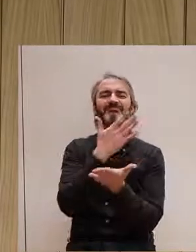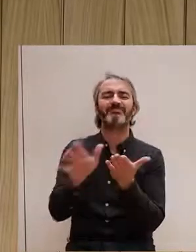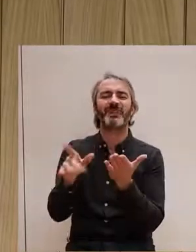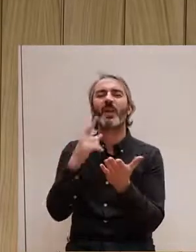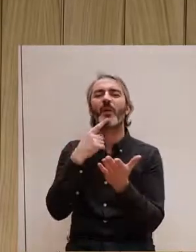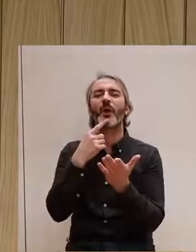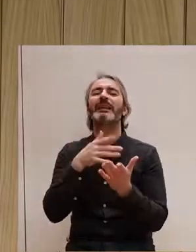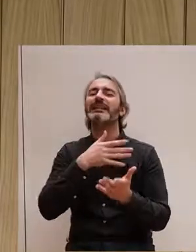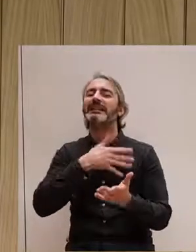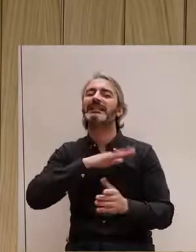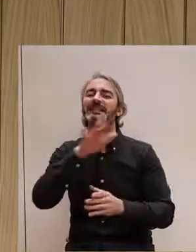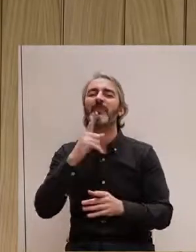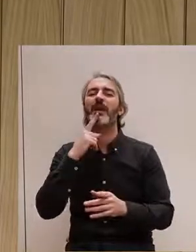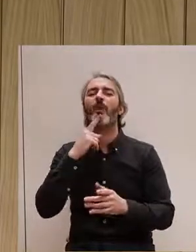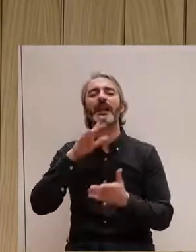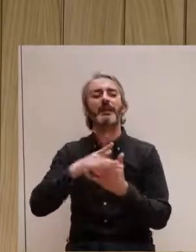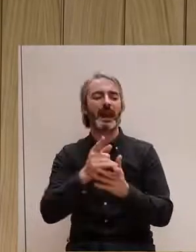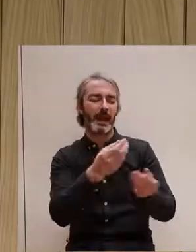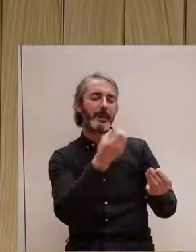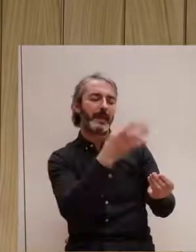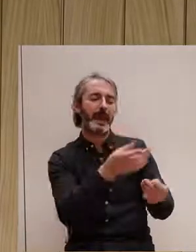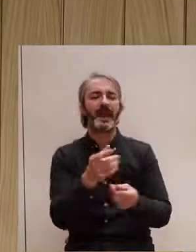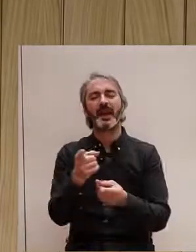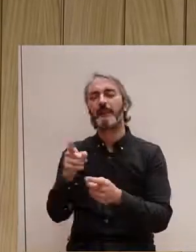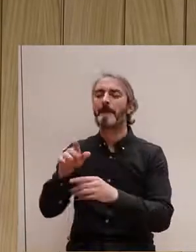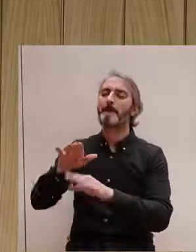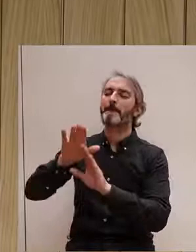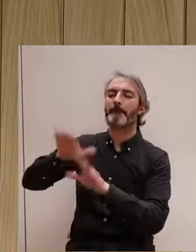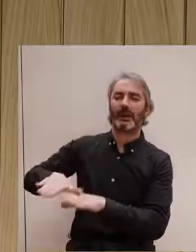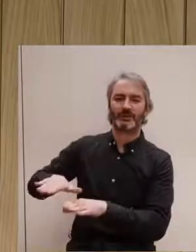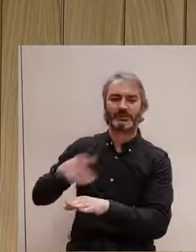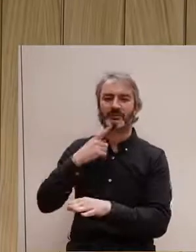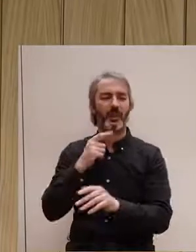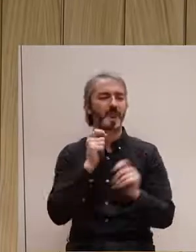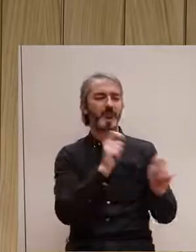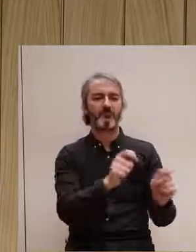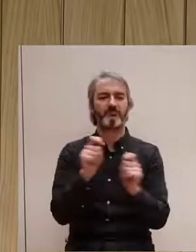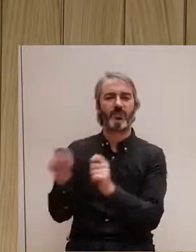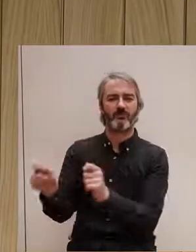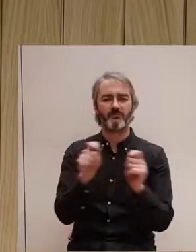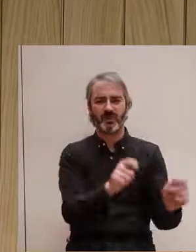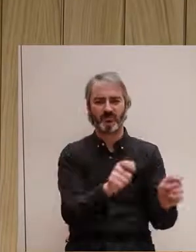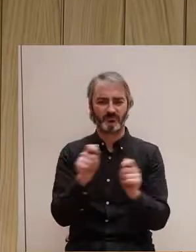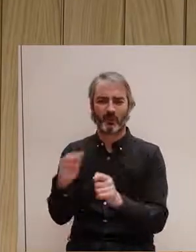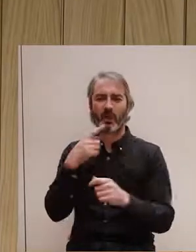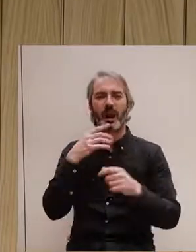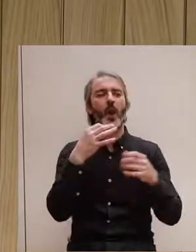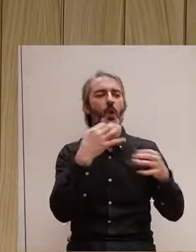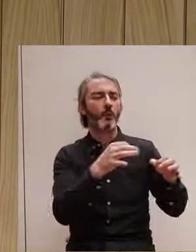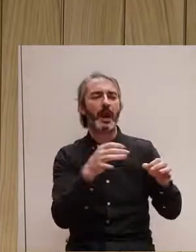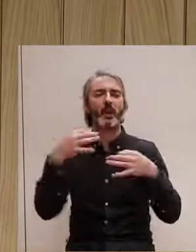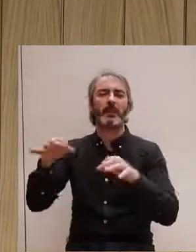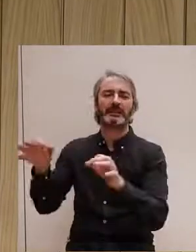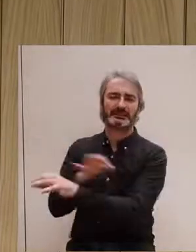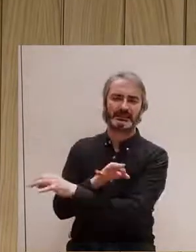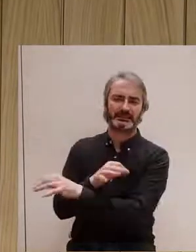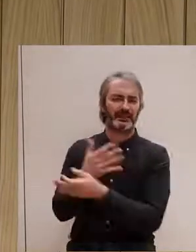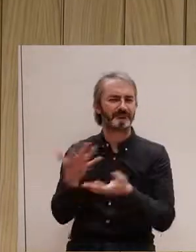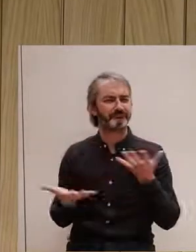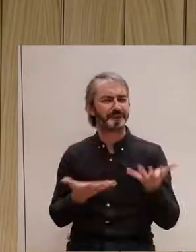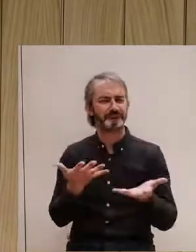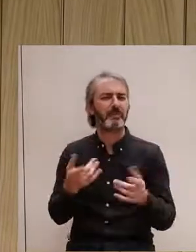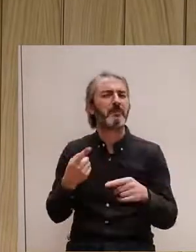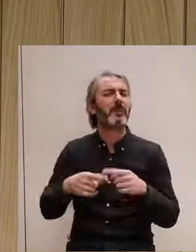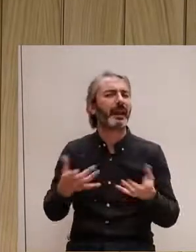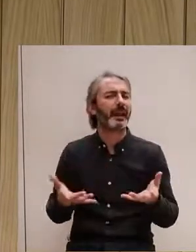pràctiques o quines parts del cos sí que entren dins de la normalitat i quines parts del cos o quines pràctiques no entren dins de la normalitat. Per